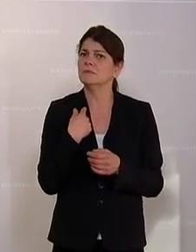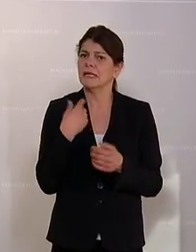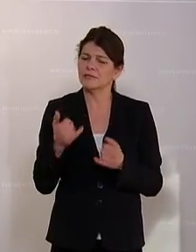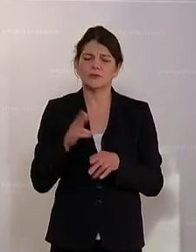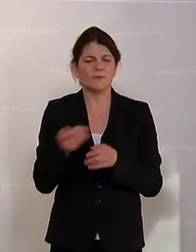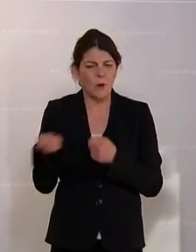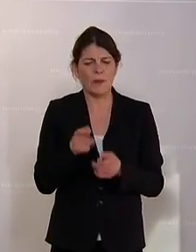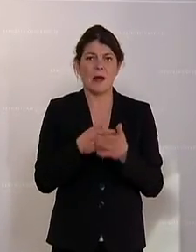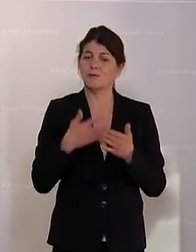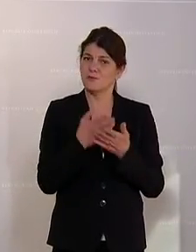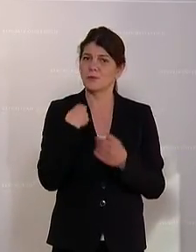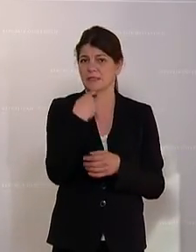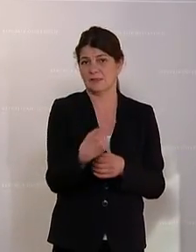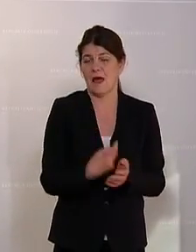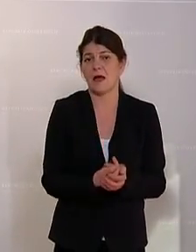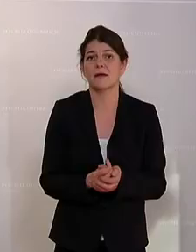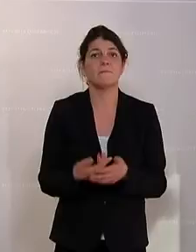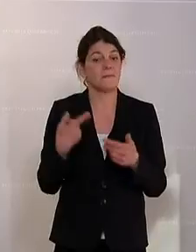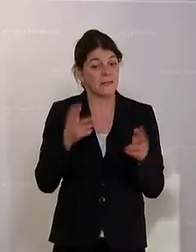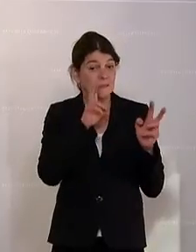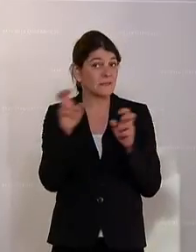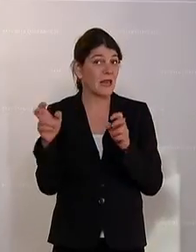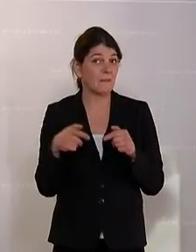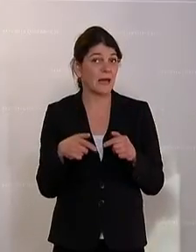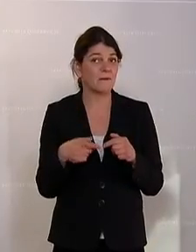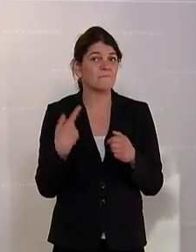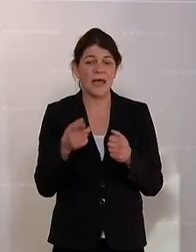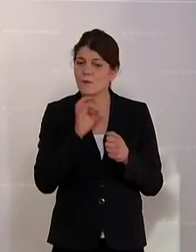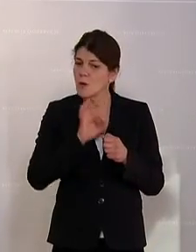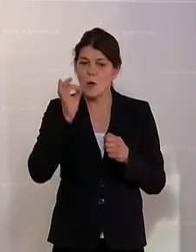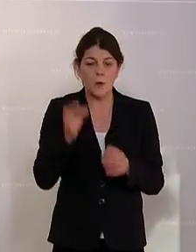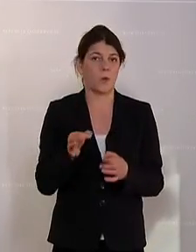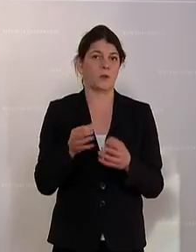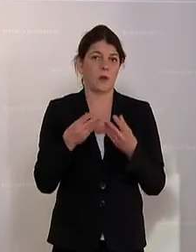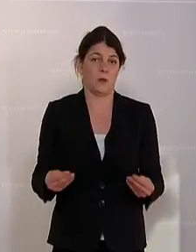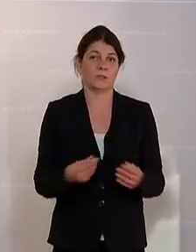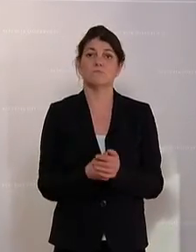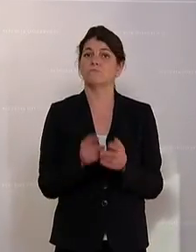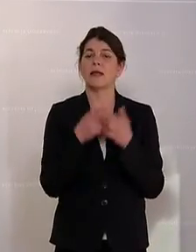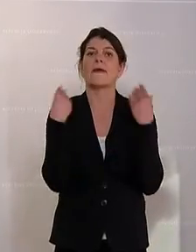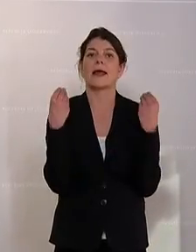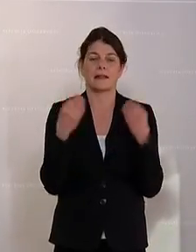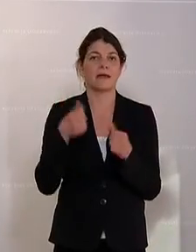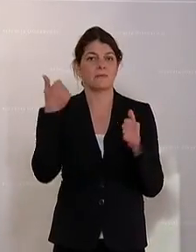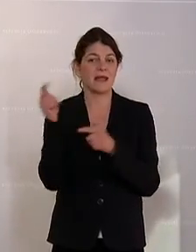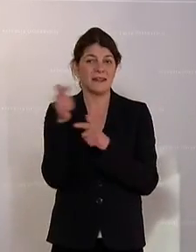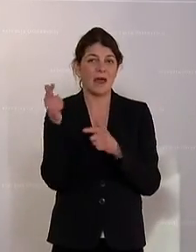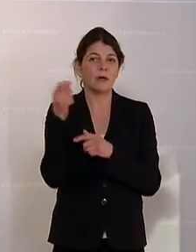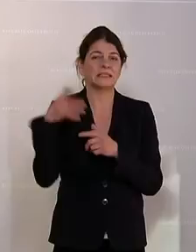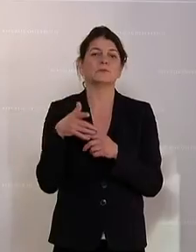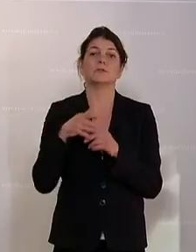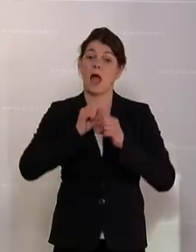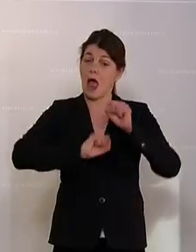wiederholten Mal. Ich glaube, wir können das Thema nur gut auflösen, wenn wir endlich ein Terrorismusabwehrzentrum